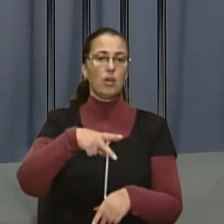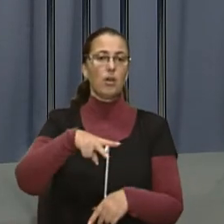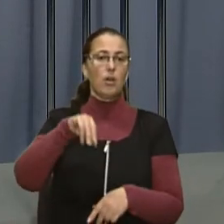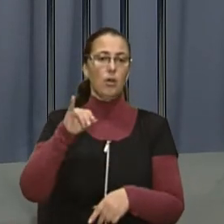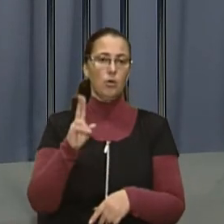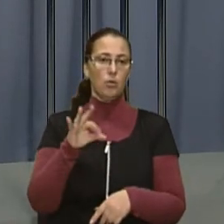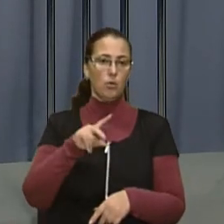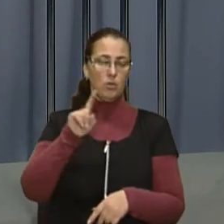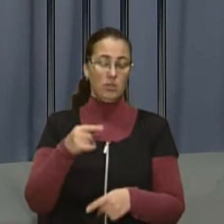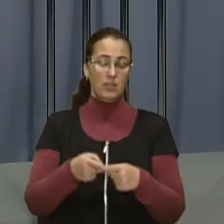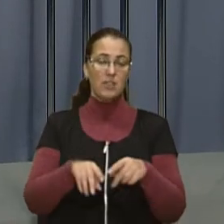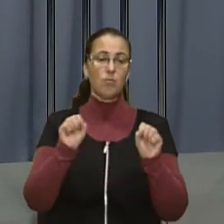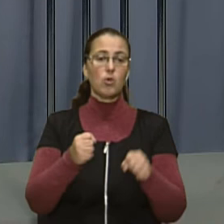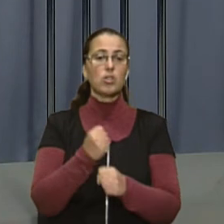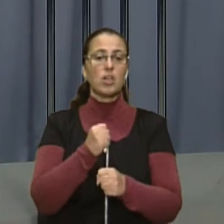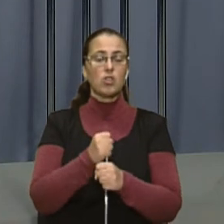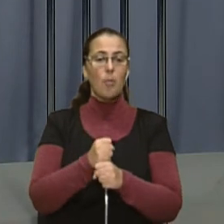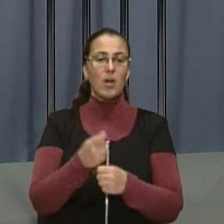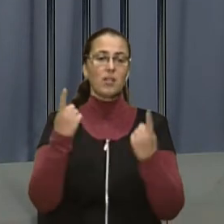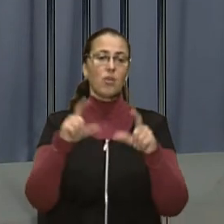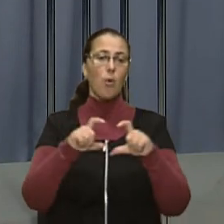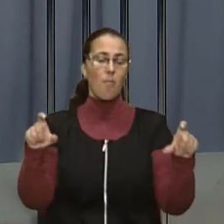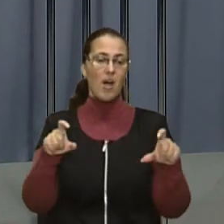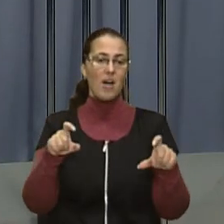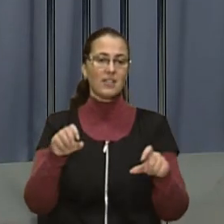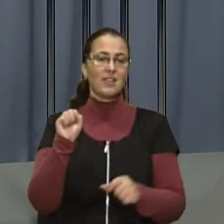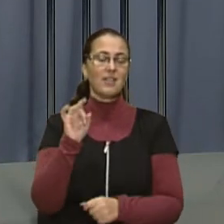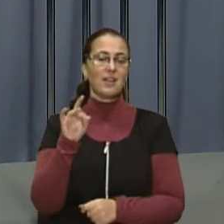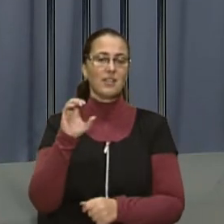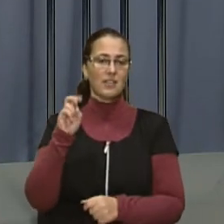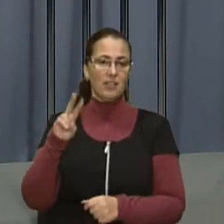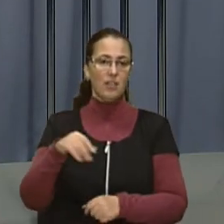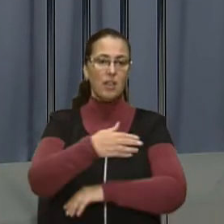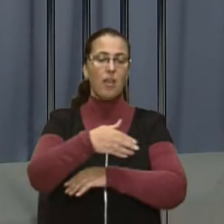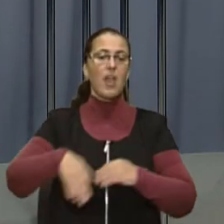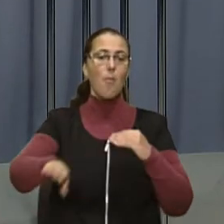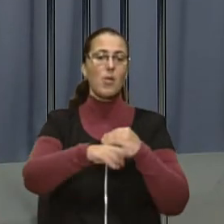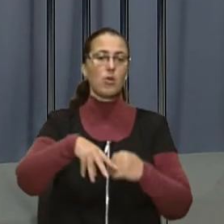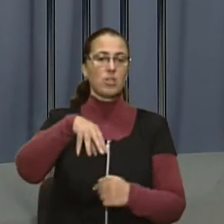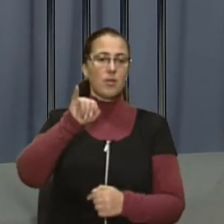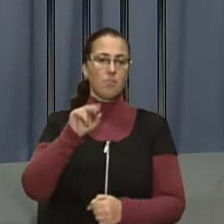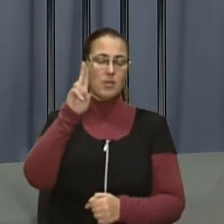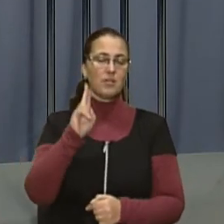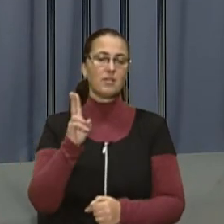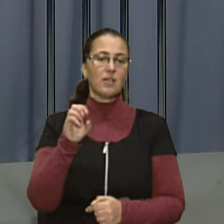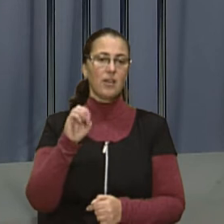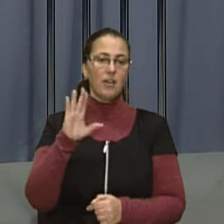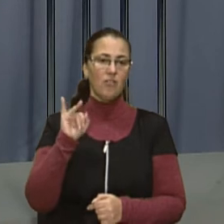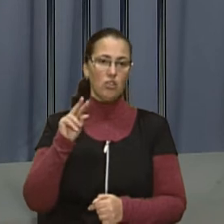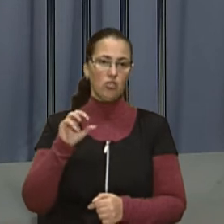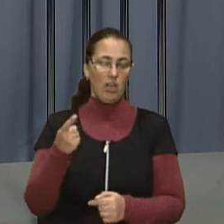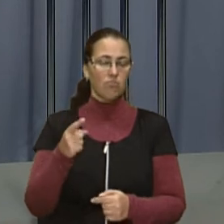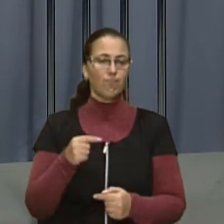Це можна зробити у супермаркеті «Арсен», що на площі Міцкевича. Така акція відбувається до Дня профілактики діабету. Тих, у кого